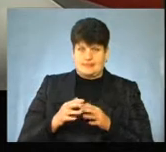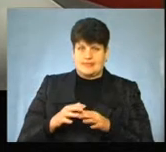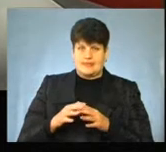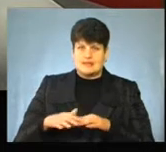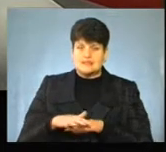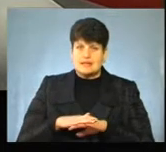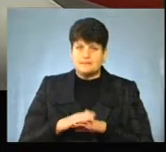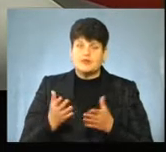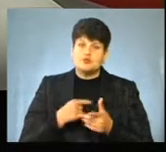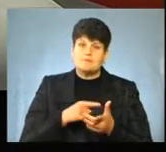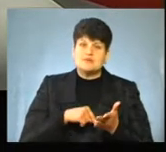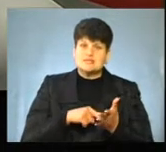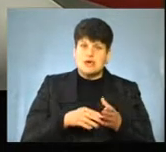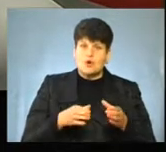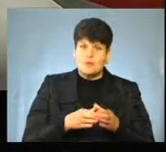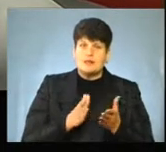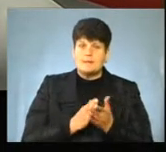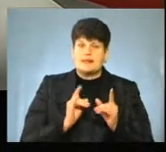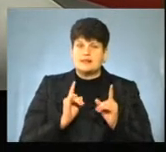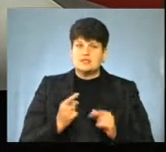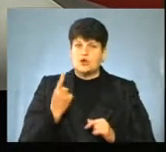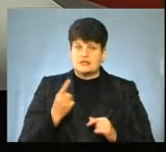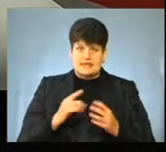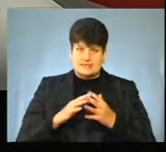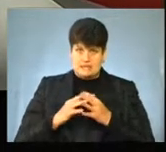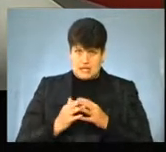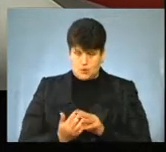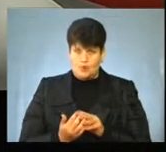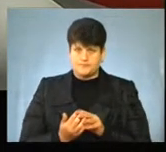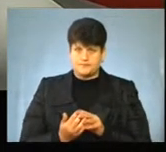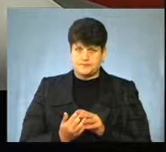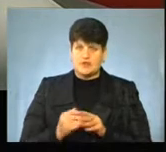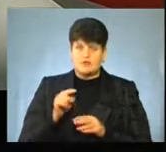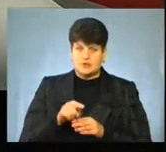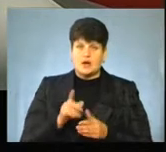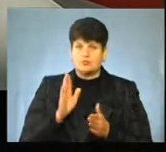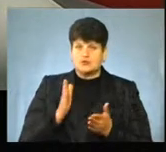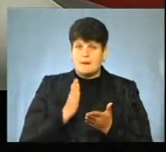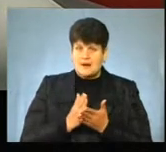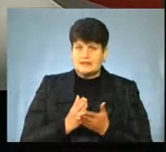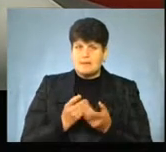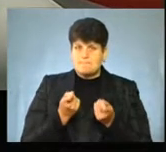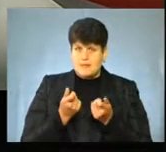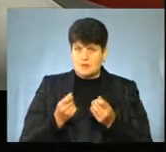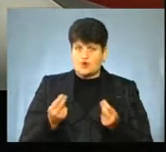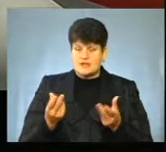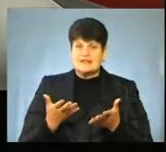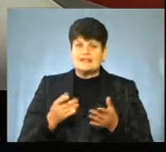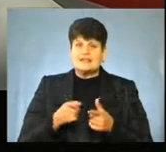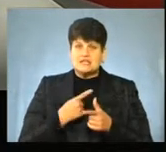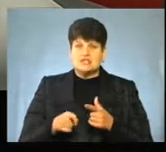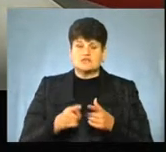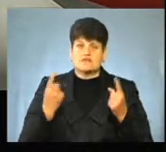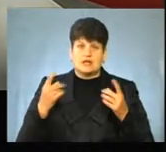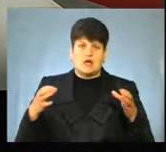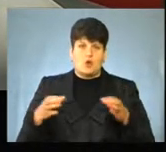якщо громада міська, але має лише одне село, скажімо так, то вона буде мати дуже мало цих грошей, ніж велика громада, яка об